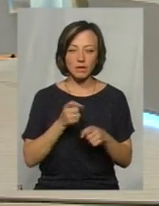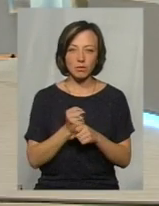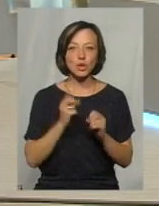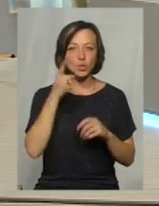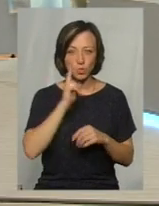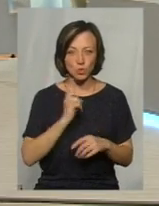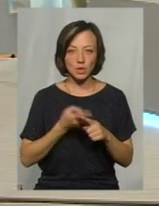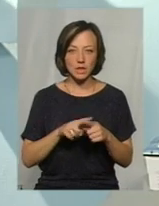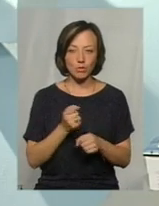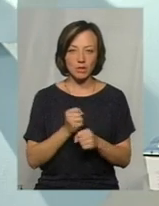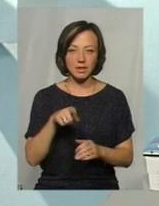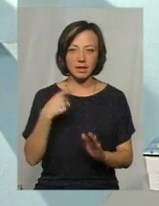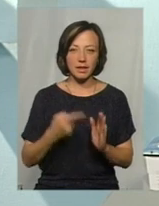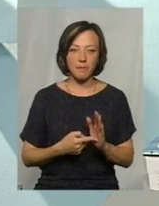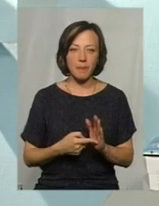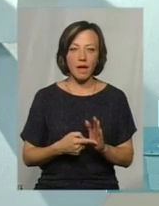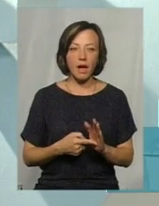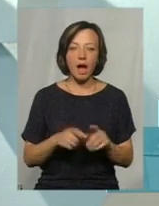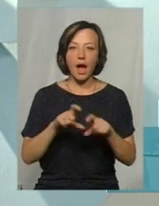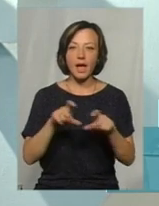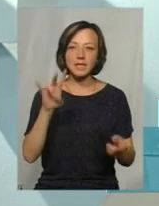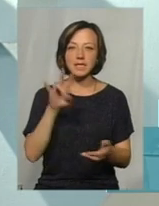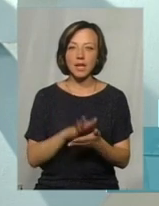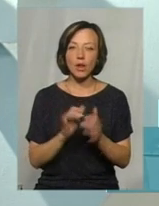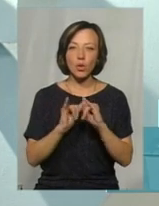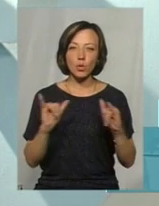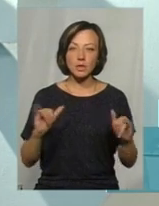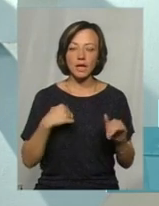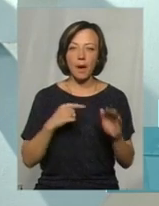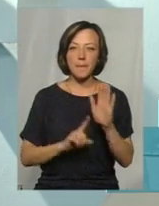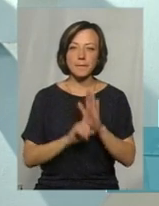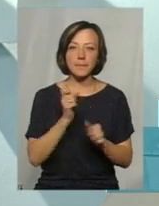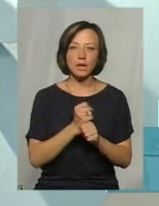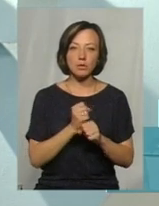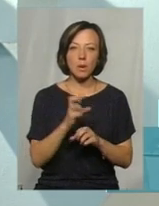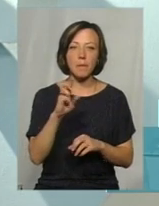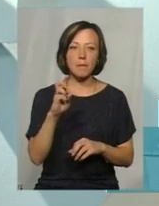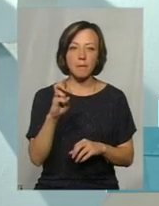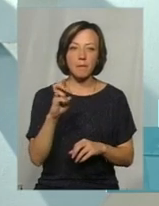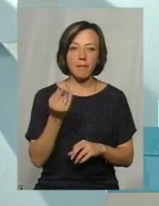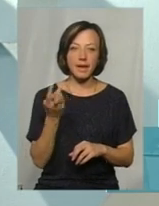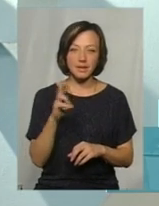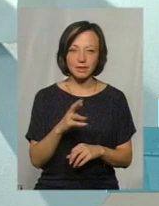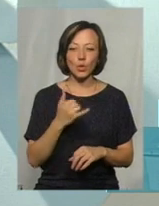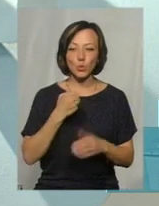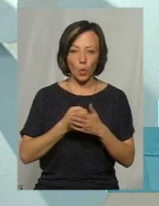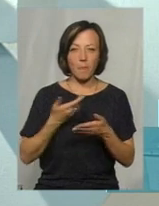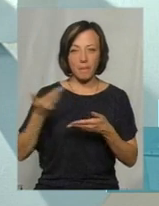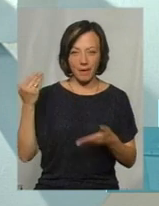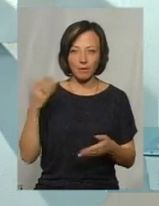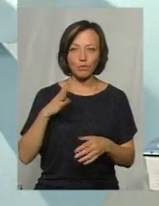вам зручно це робити? В агенції сталого розвитку я працюю з березня, але до мене також таке практикувалося.